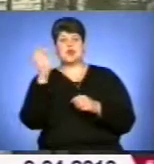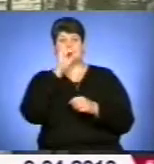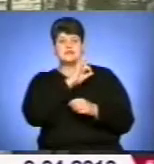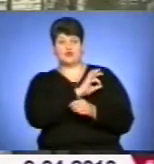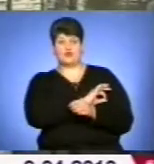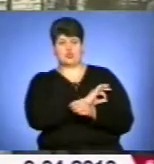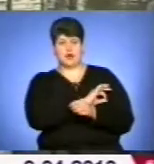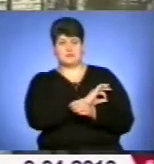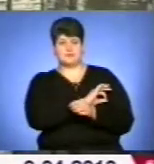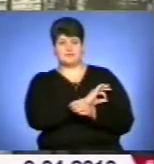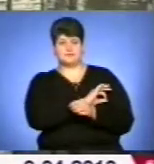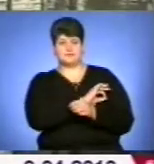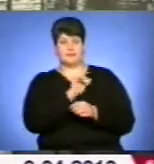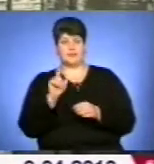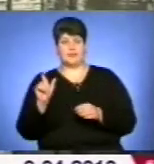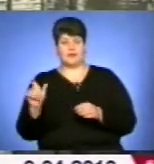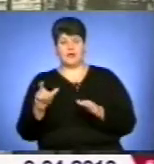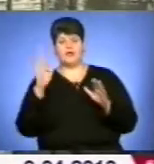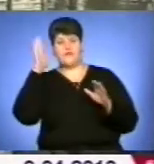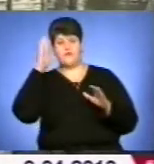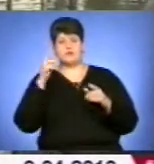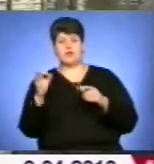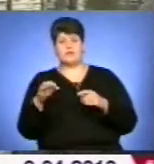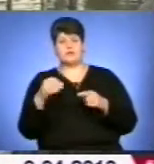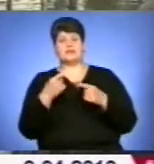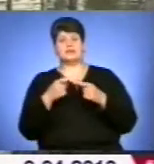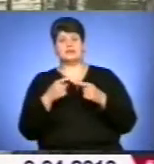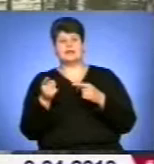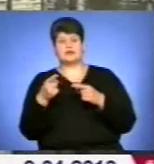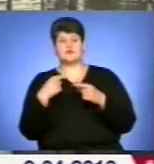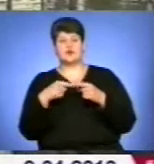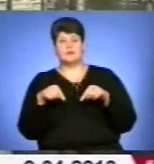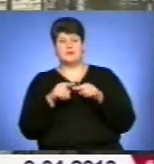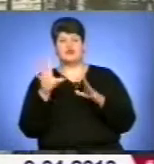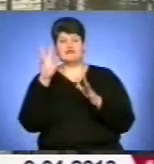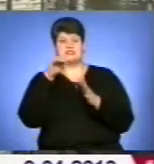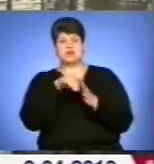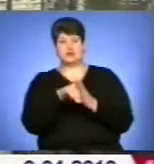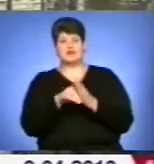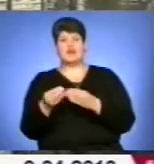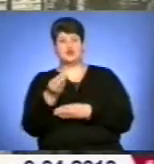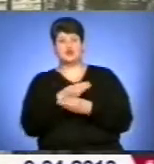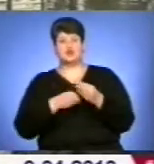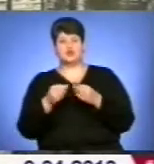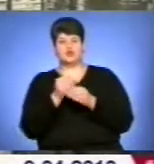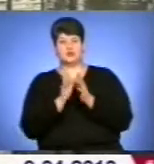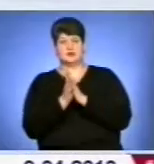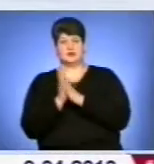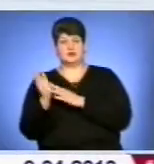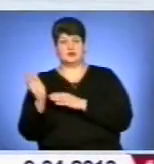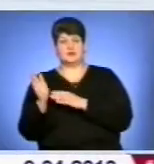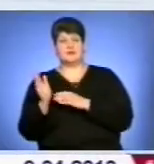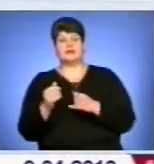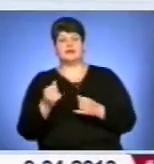водних об'єктів Тернопільської області щодо встановлення штучних нерестових гнізд.